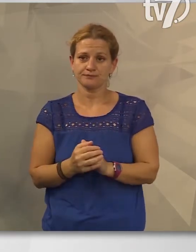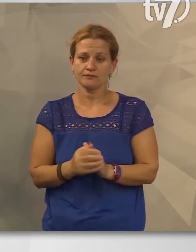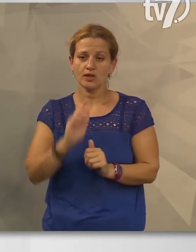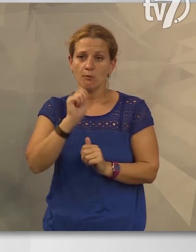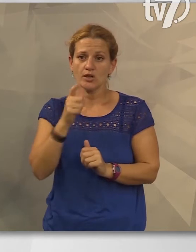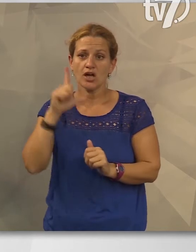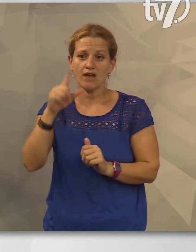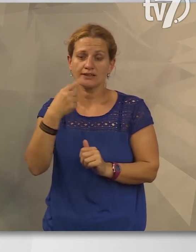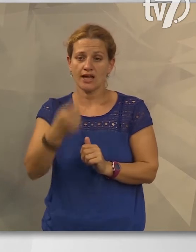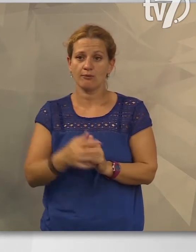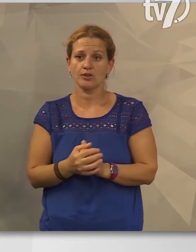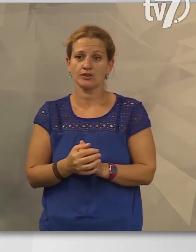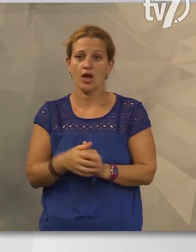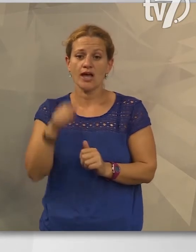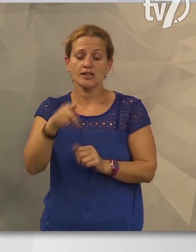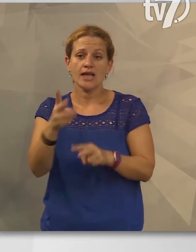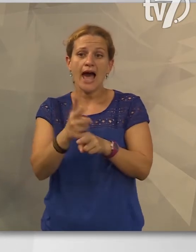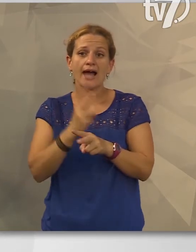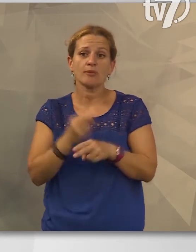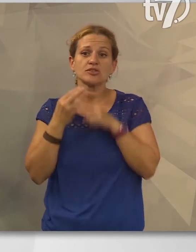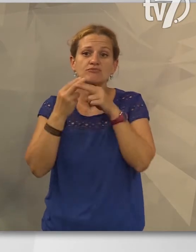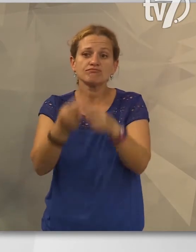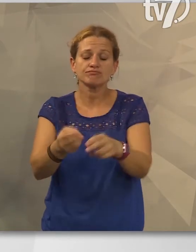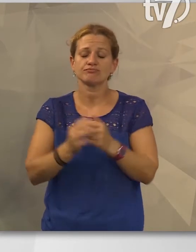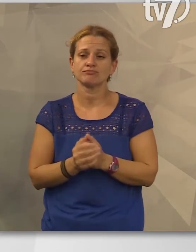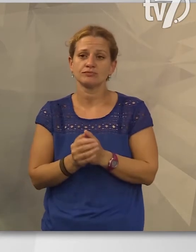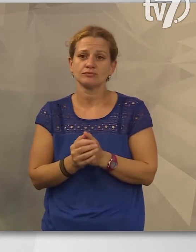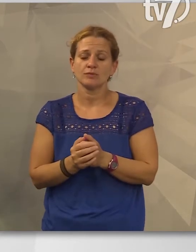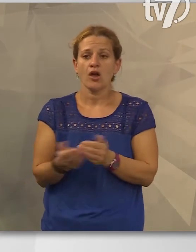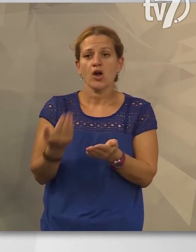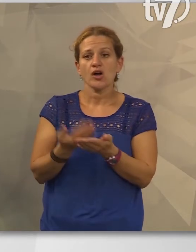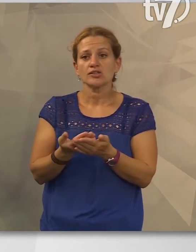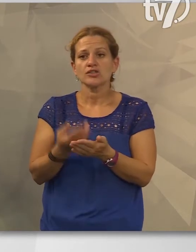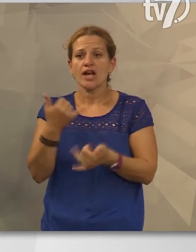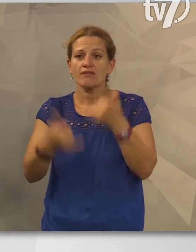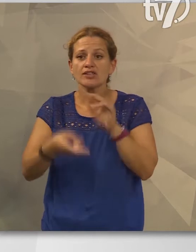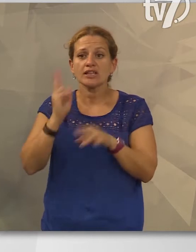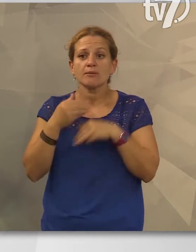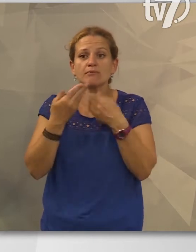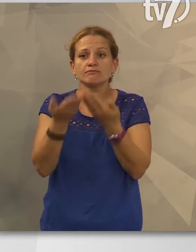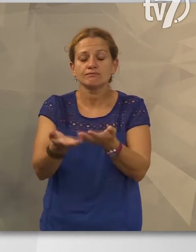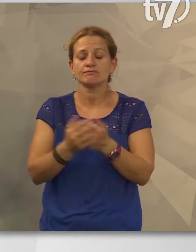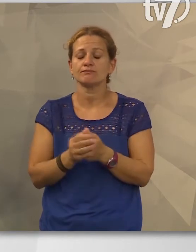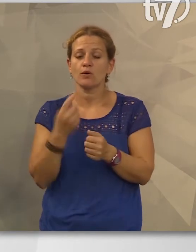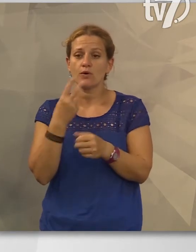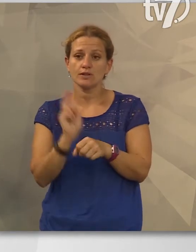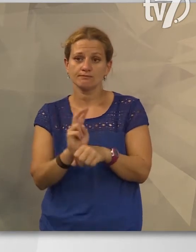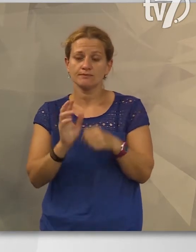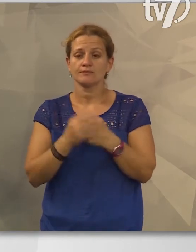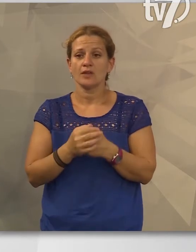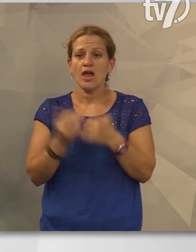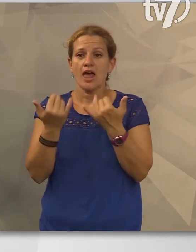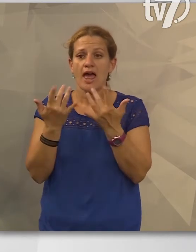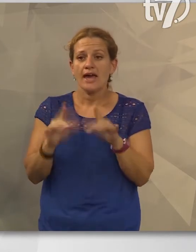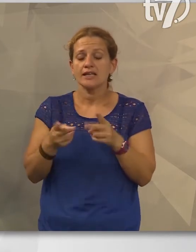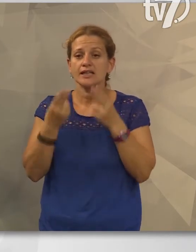Magyar Levente kiemelte, hogy ez az állami segítségnyújtás is fokozza a gazdaság versenyképességét. Hozzátette, a helyi értékek